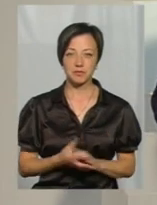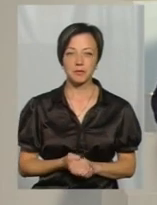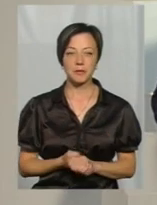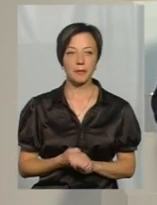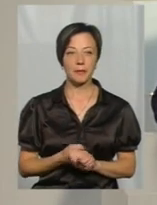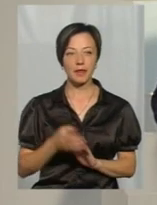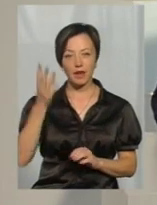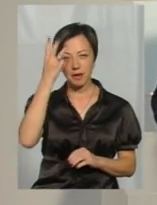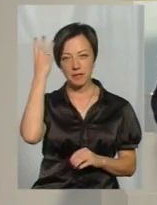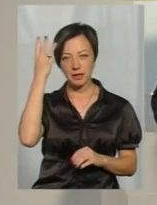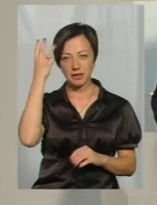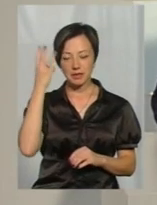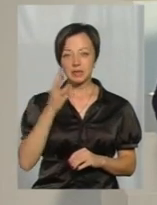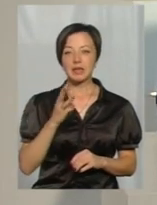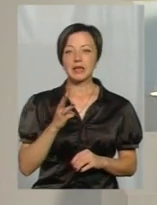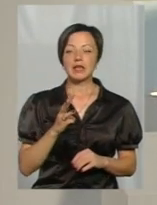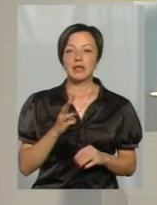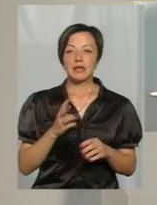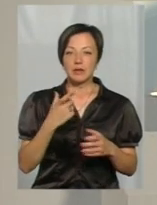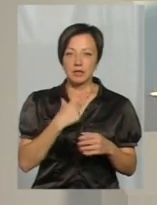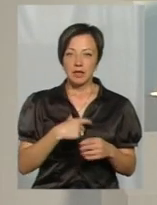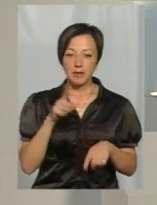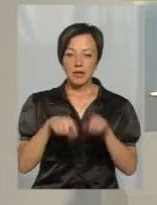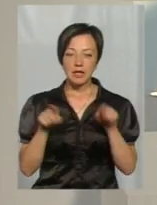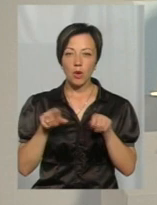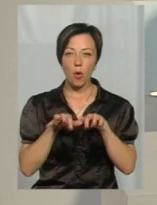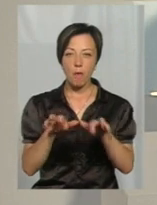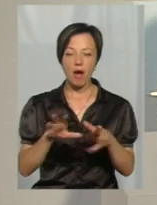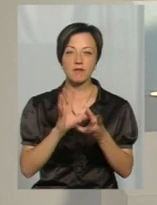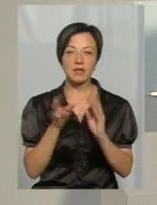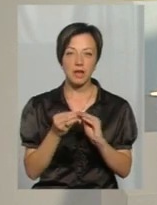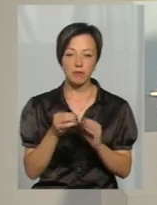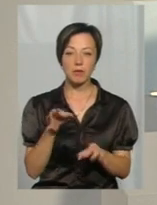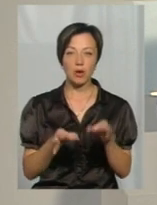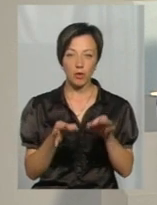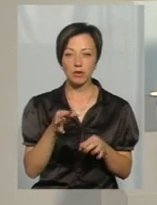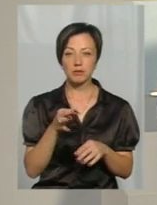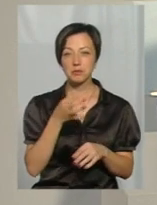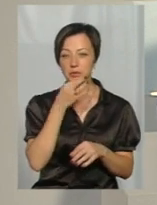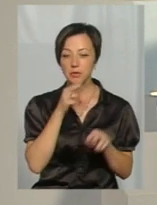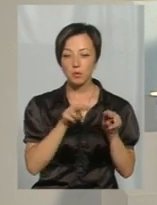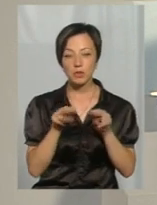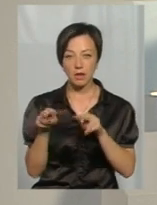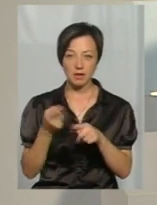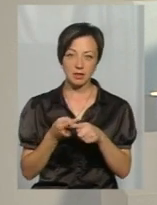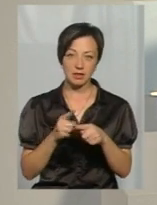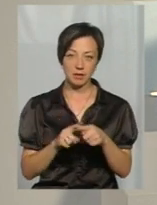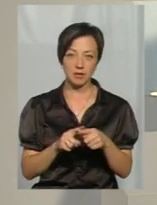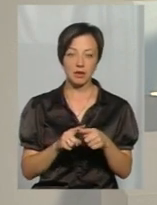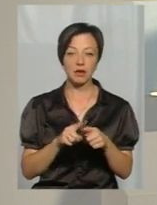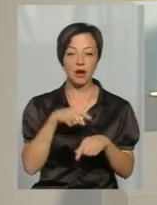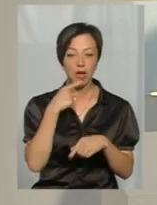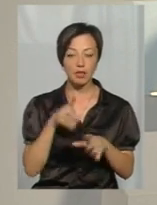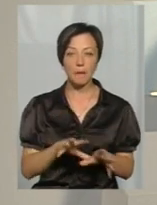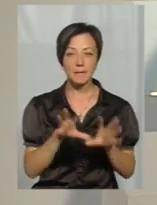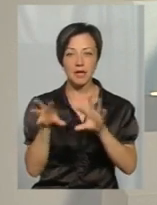Хмельницький терориуміст Руслан Юшкевич тримає у себе рідкісних комах, а взагалі і в природі любить спостерігати за ними. Він відзначає